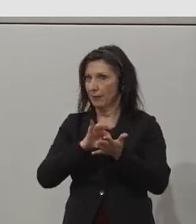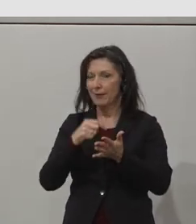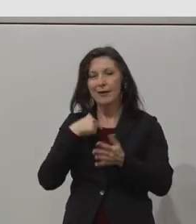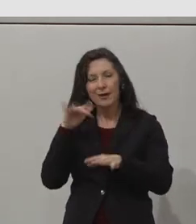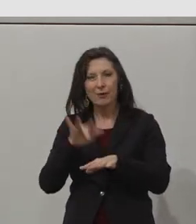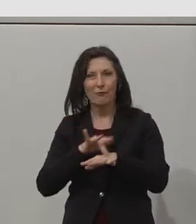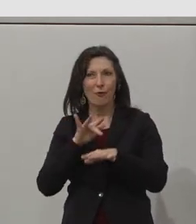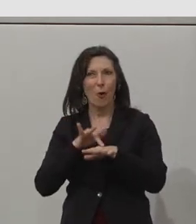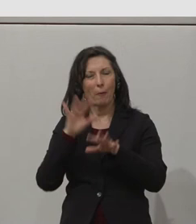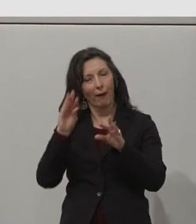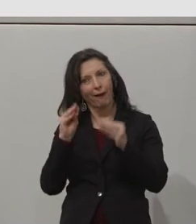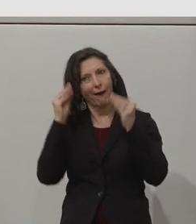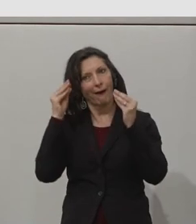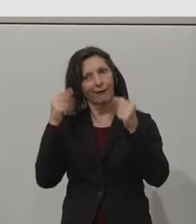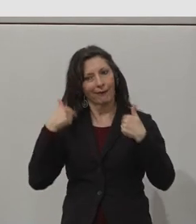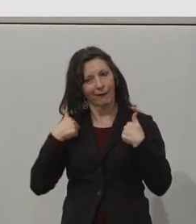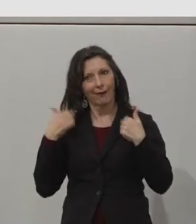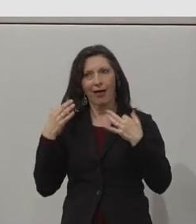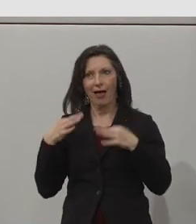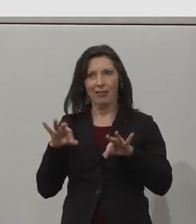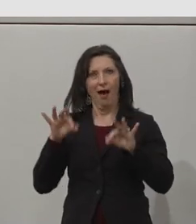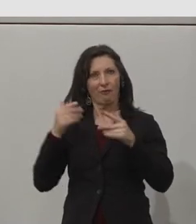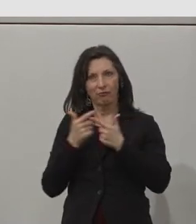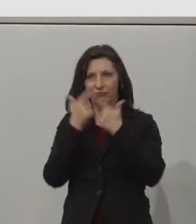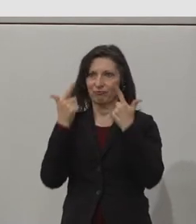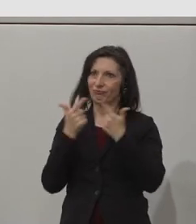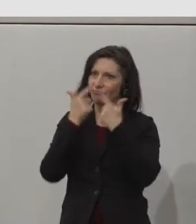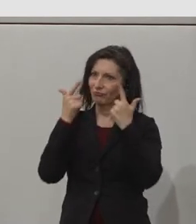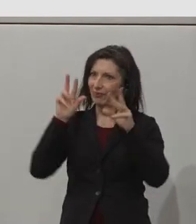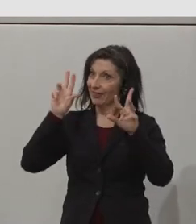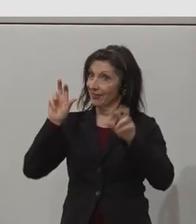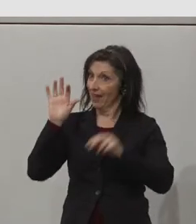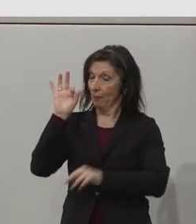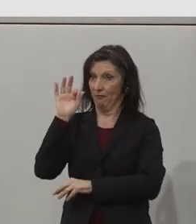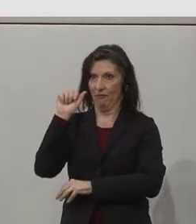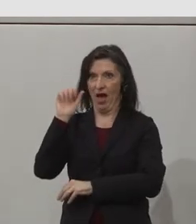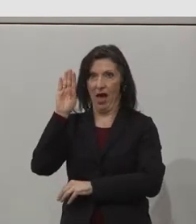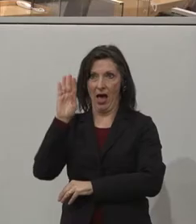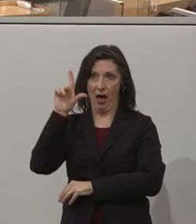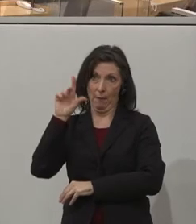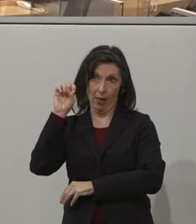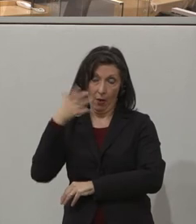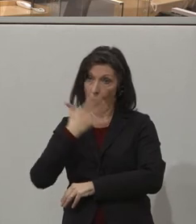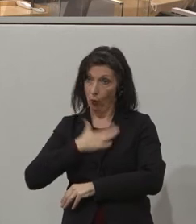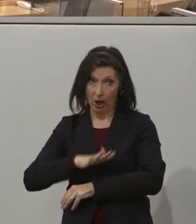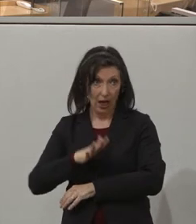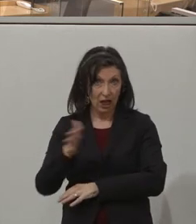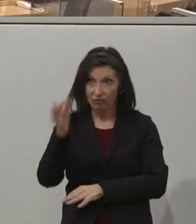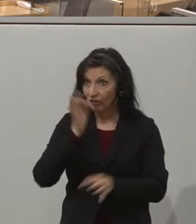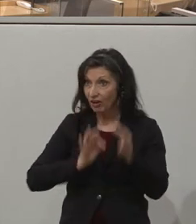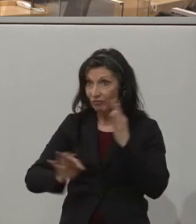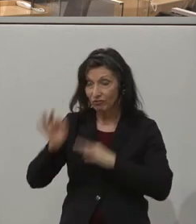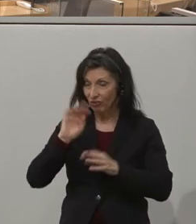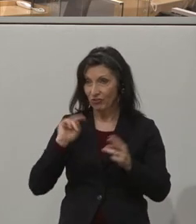with you today. And at this time, I'd be happy to take any questions. Thank you, Mr. Virani.